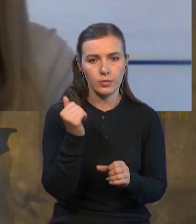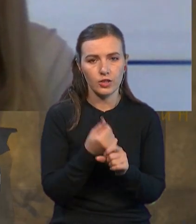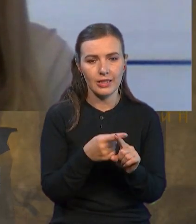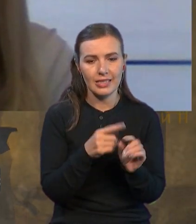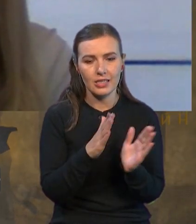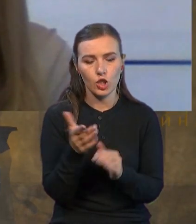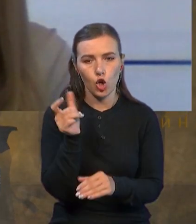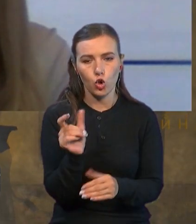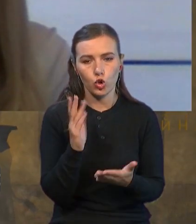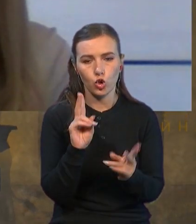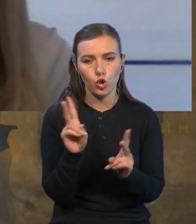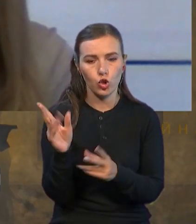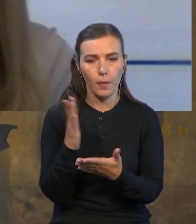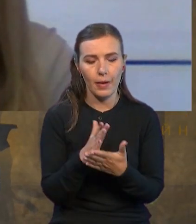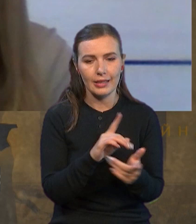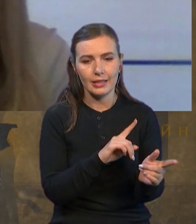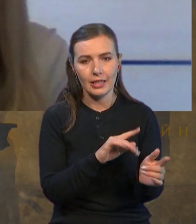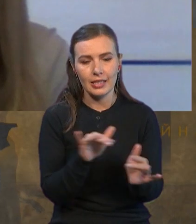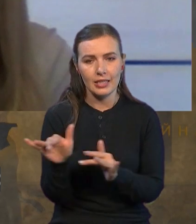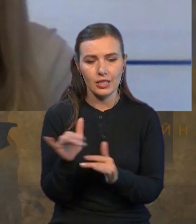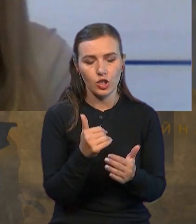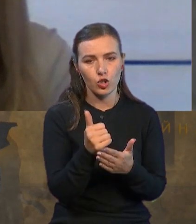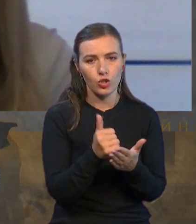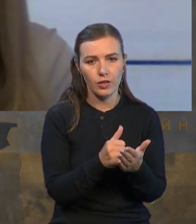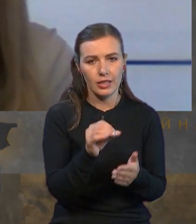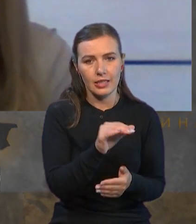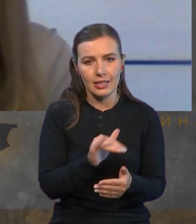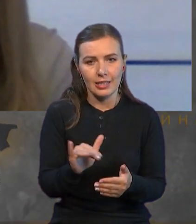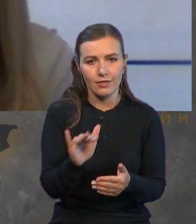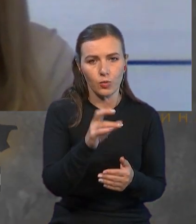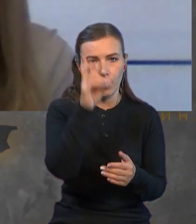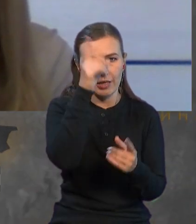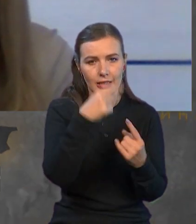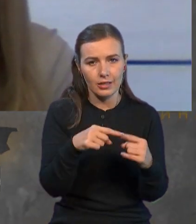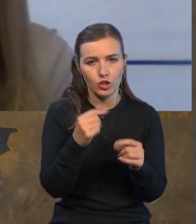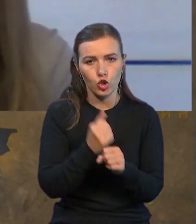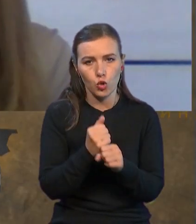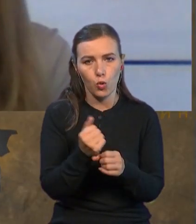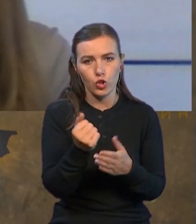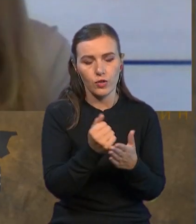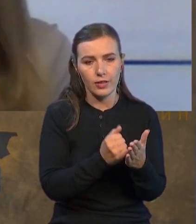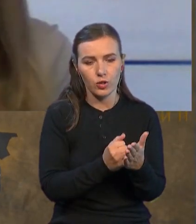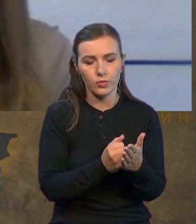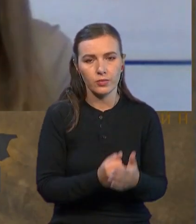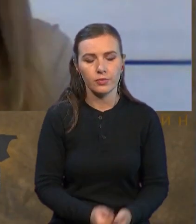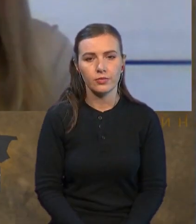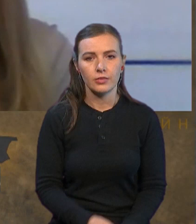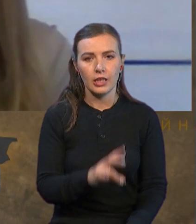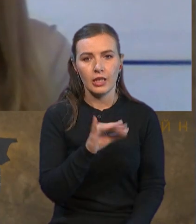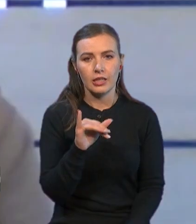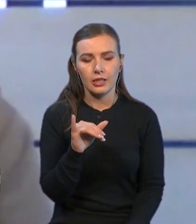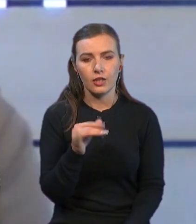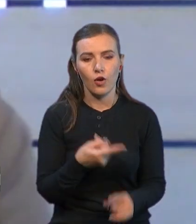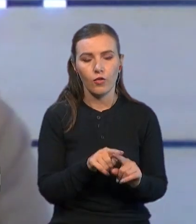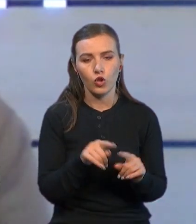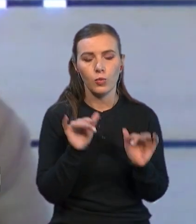людям, які матимуть діючу візу європейських країн, наприклад, робочу візу? Ні. В